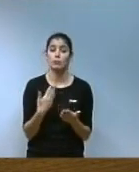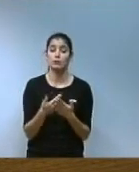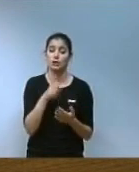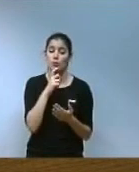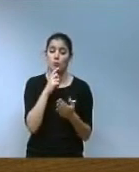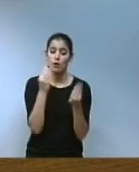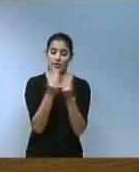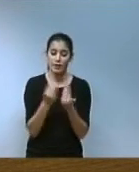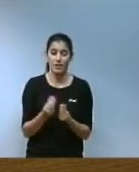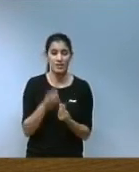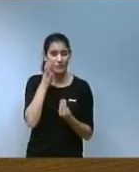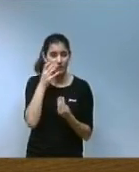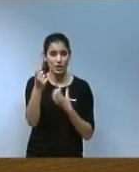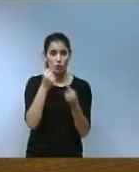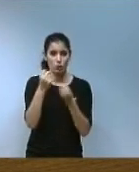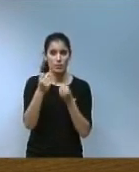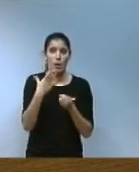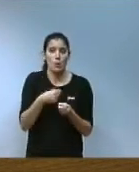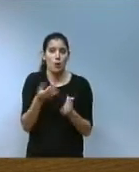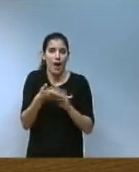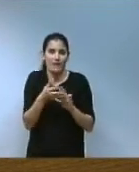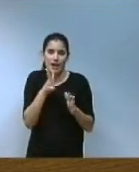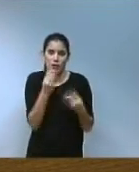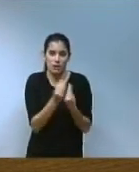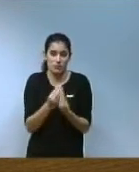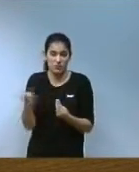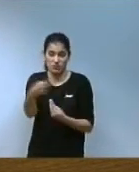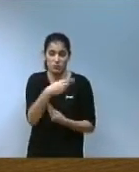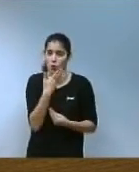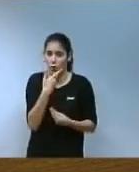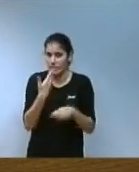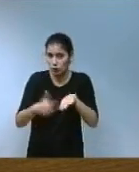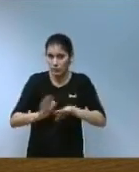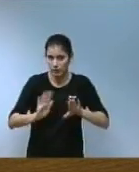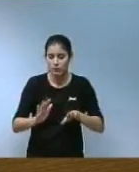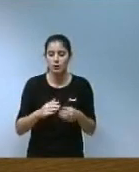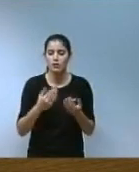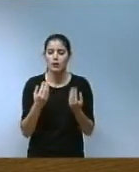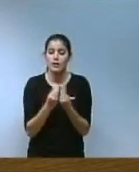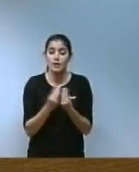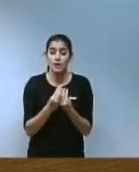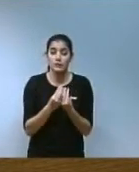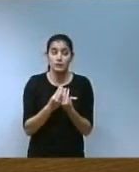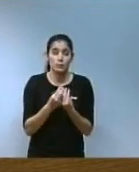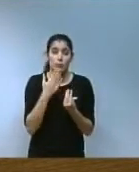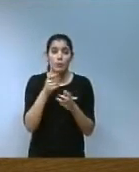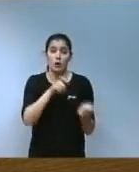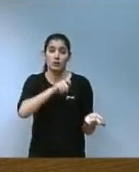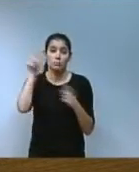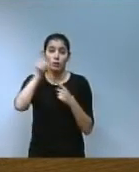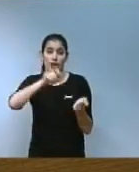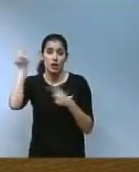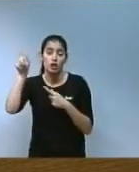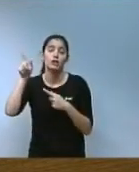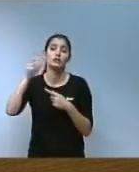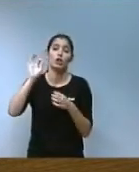xifres macroeconòmiques a les que podríem fer referència i que vostès coneixen sobradament, que són o com són les exportacions, els avanços